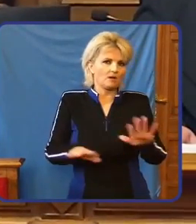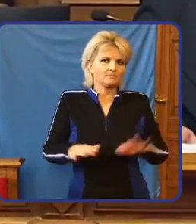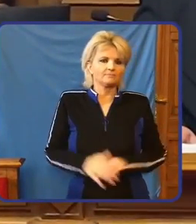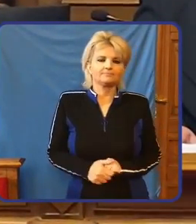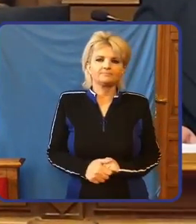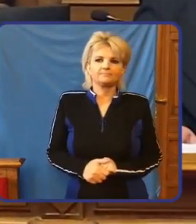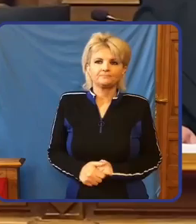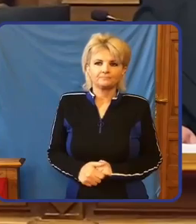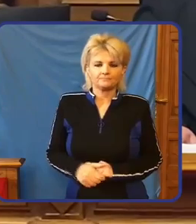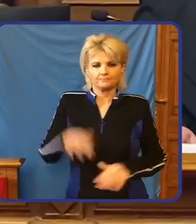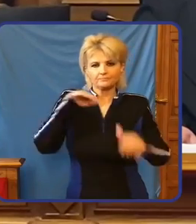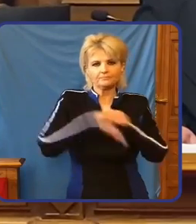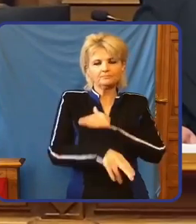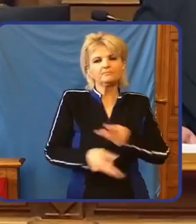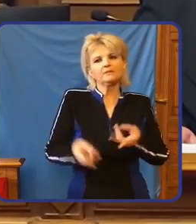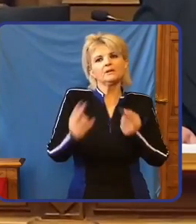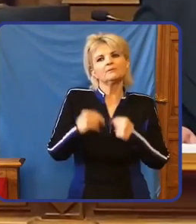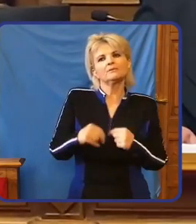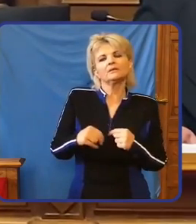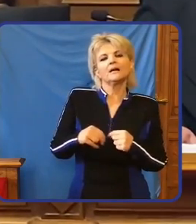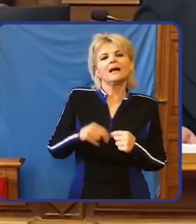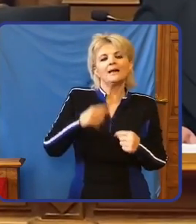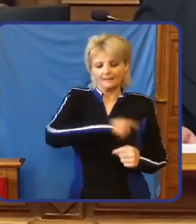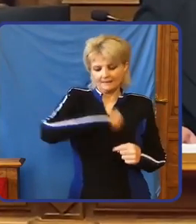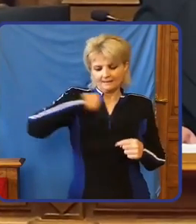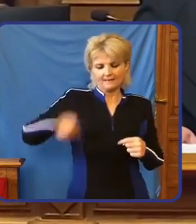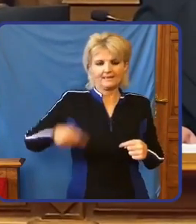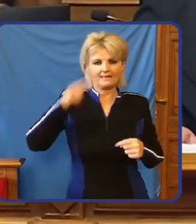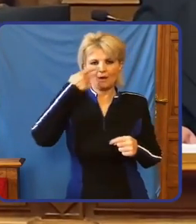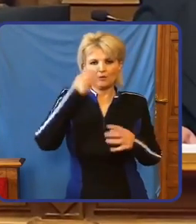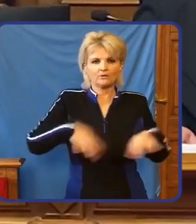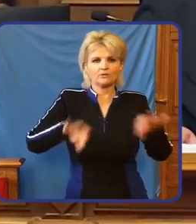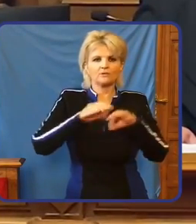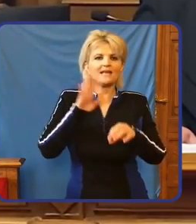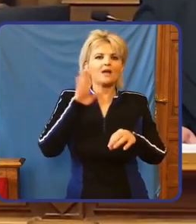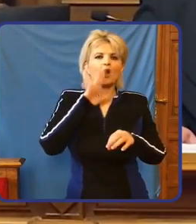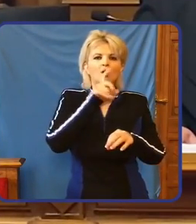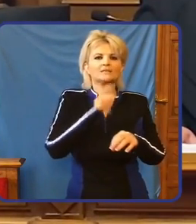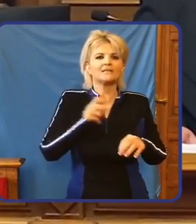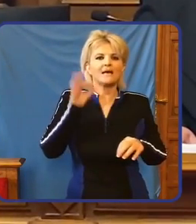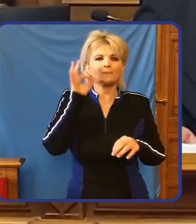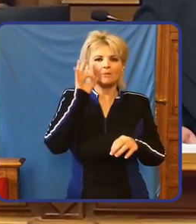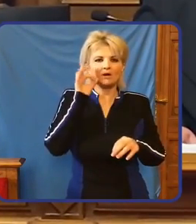Jó? Az, hogy külföldről én felsoroltam. Kína, Oroszország, Azerbajcsán.